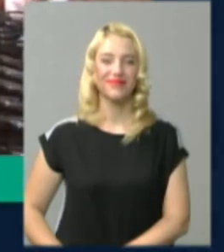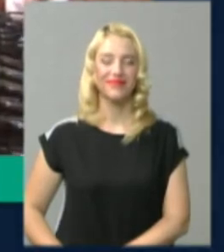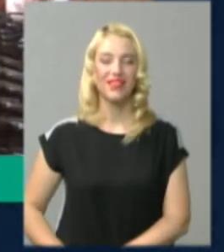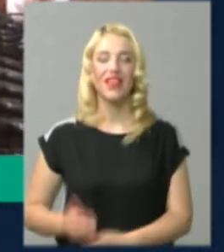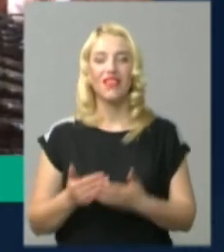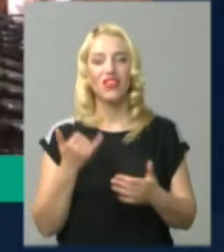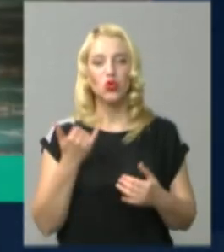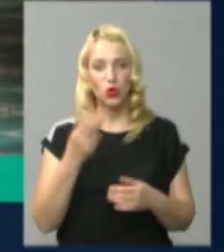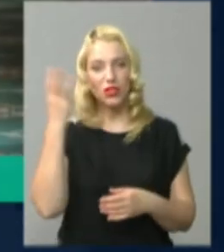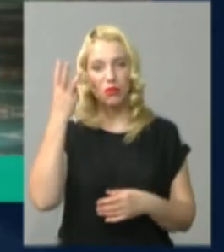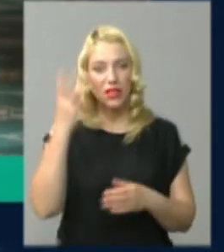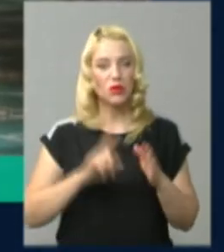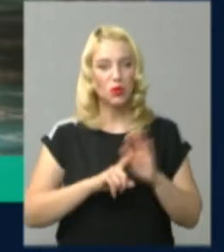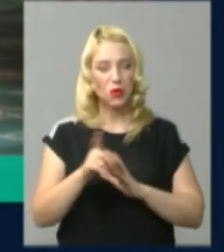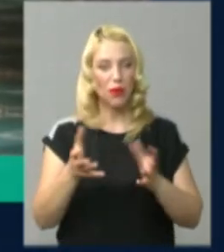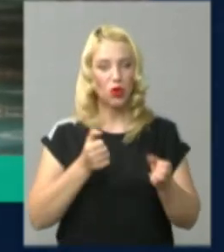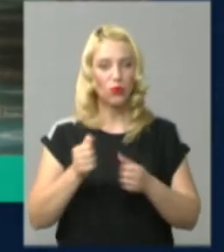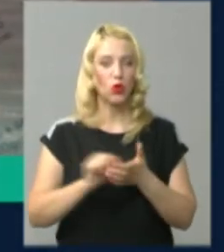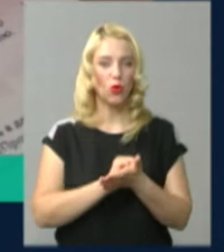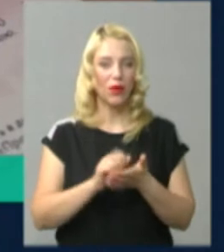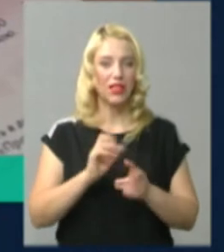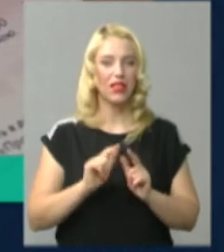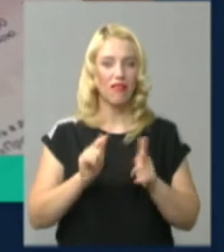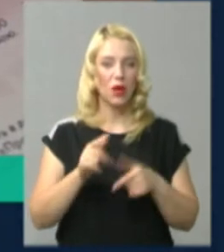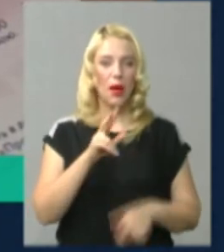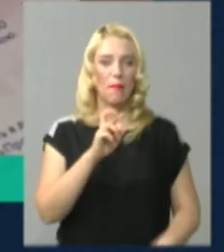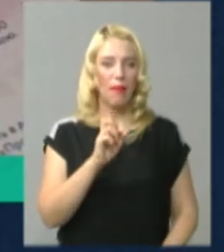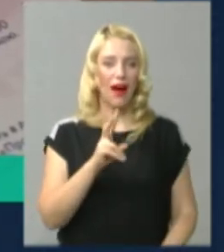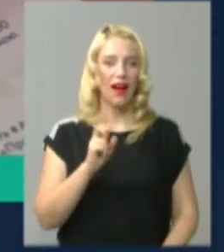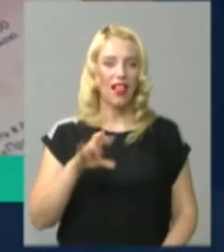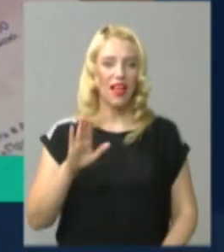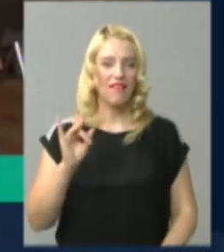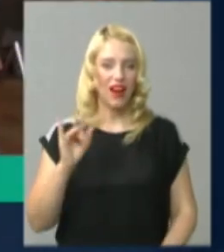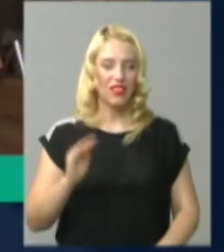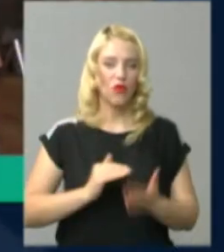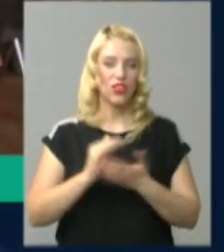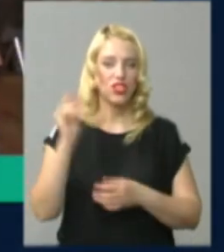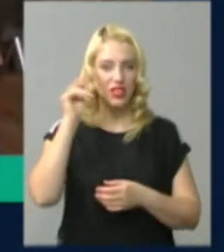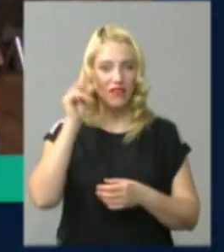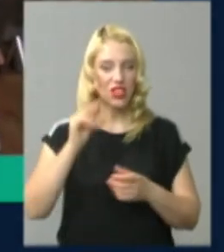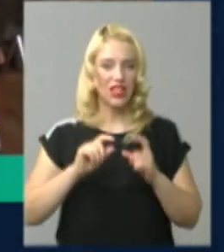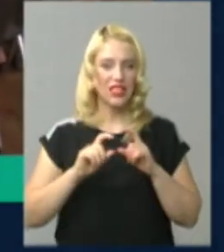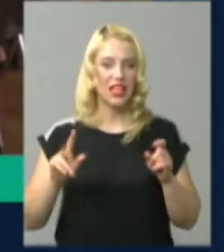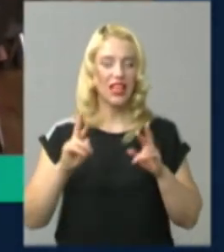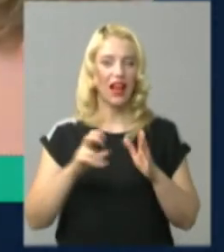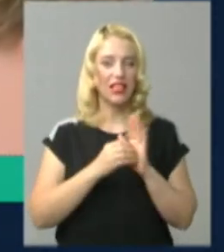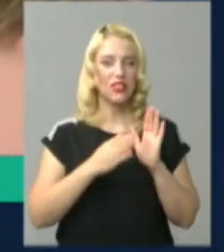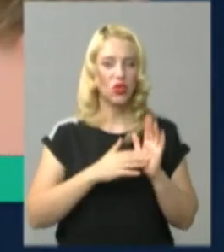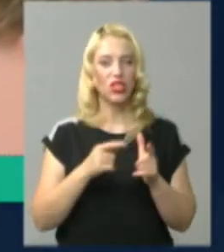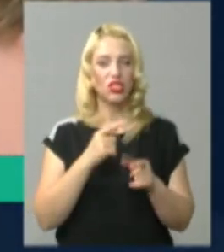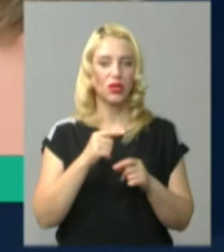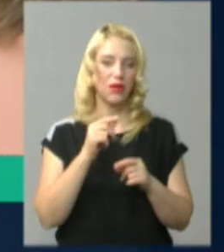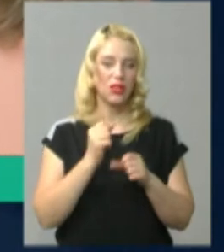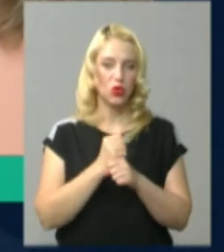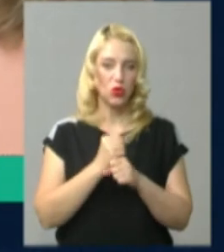Відсьогодні у Хмельницькому розпочався прийом документів на вступ до бакалаврату у вищі навчальні заклади. Як їх реєструють та чи працює електронна система